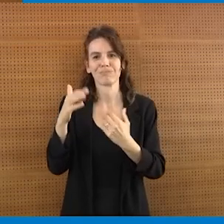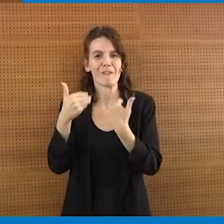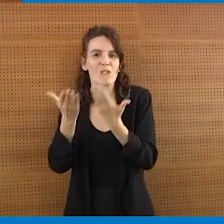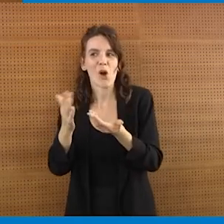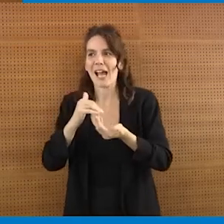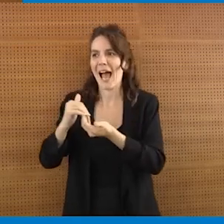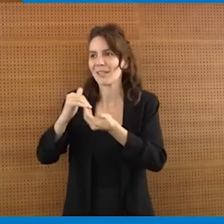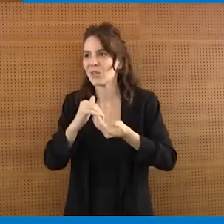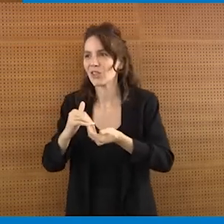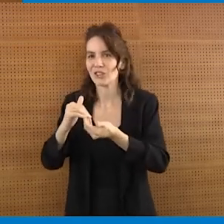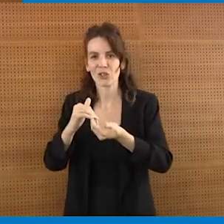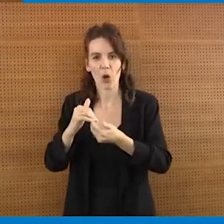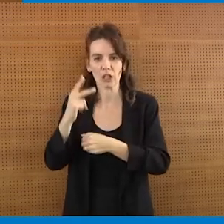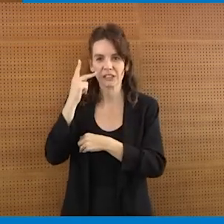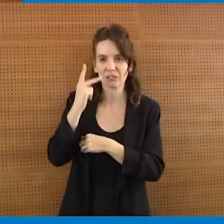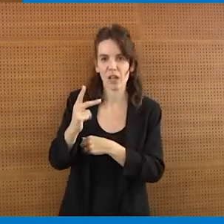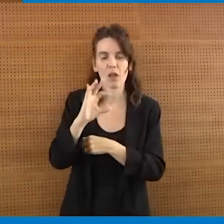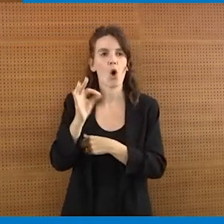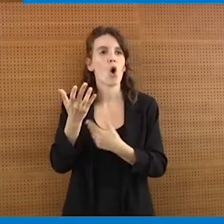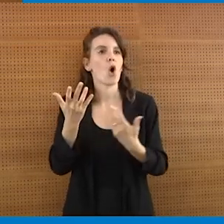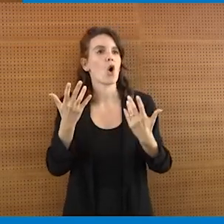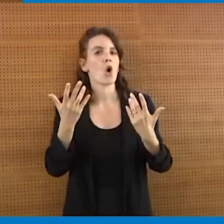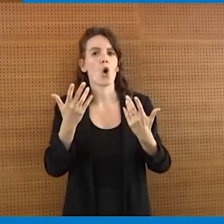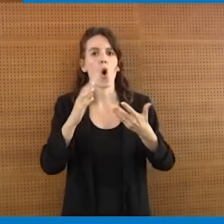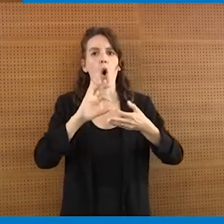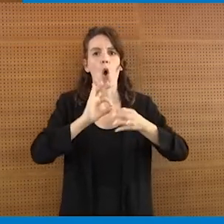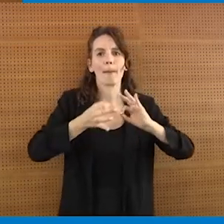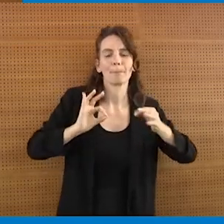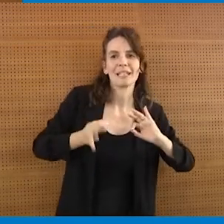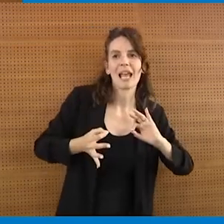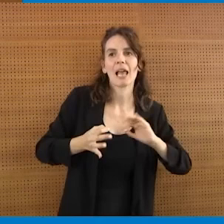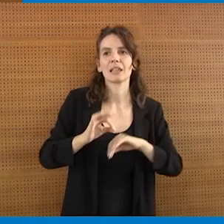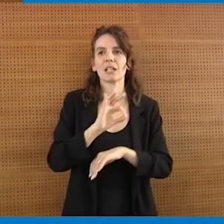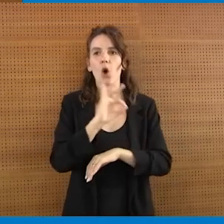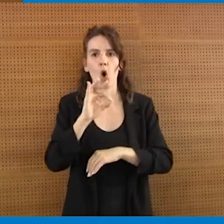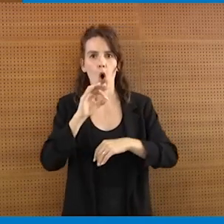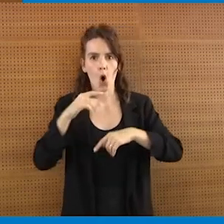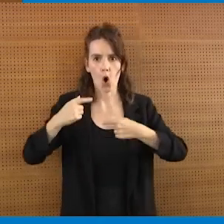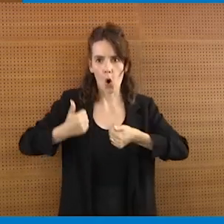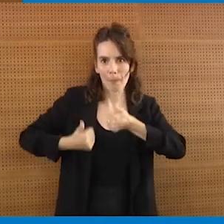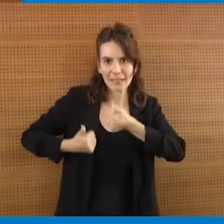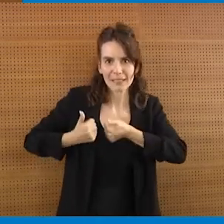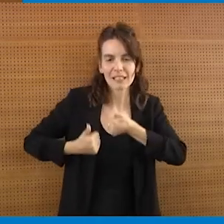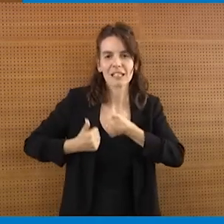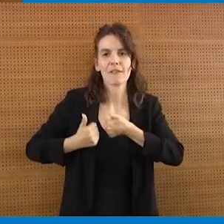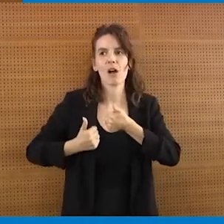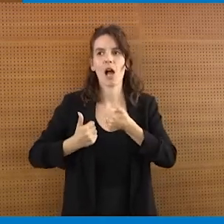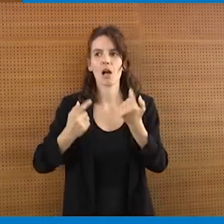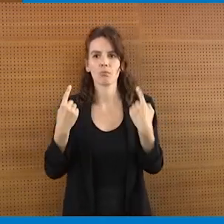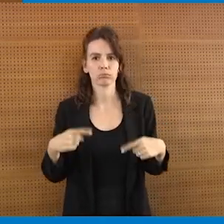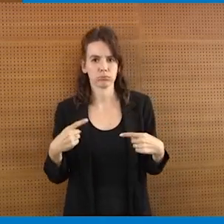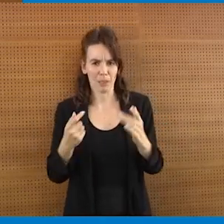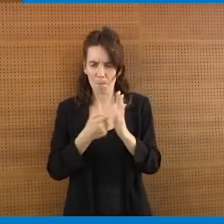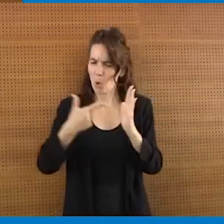associazioni all'interno del sistema sportivo più istituzionale olimpico come ecco attività competitiva che per carità è importante